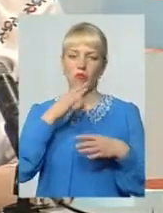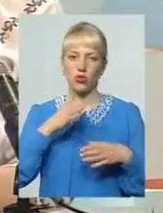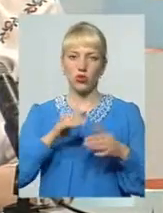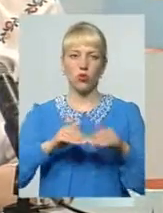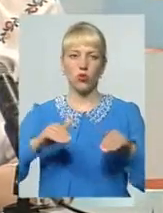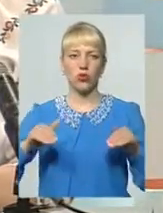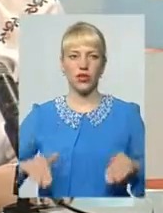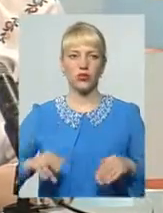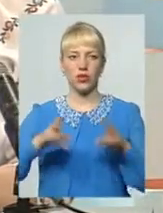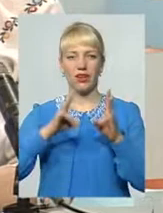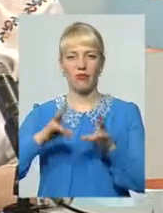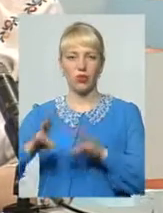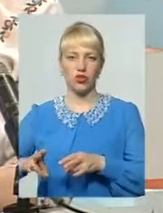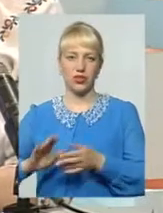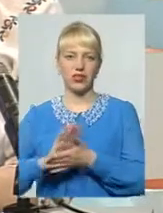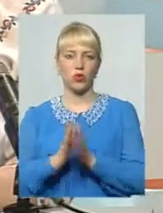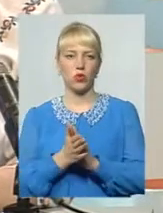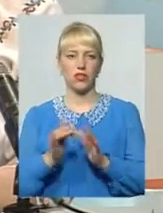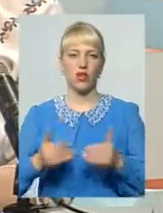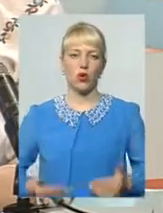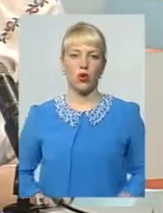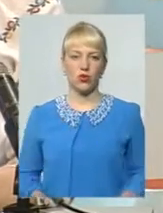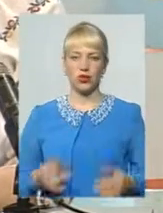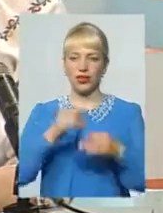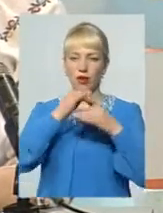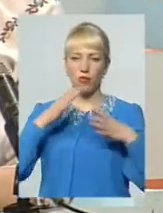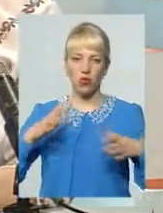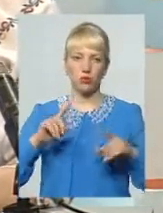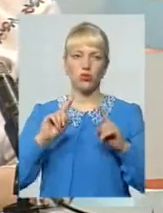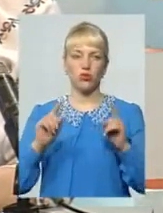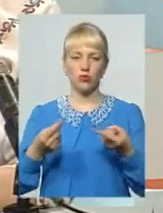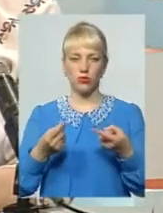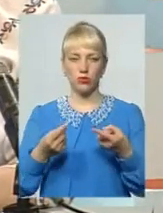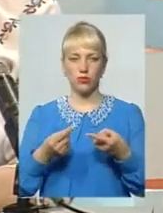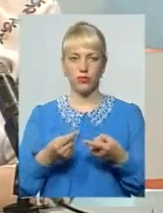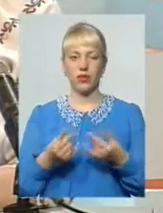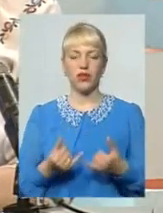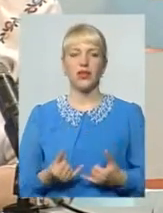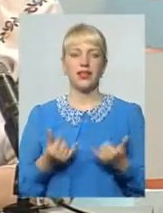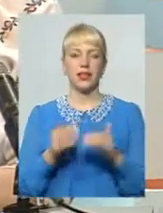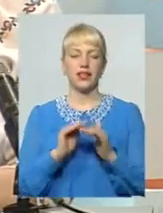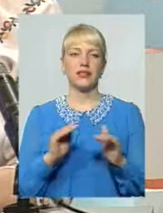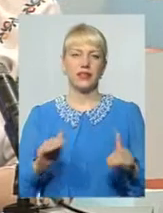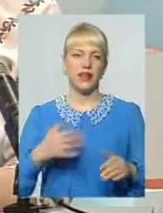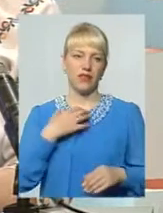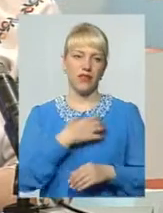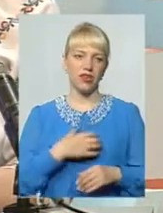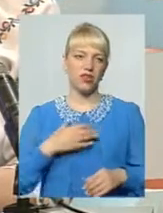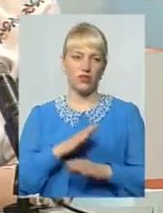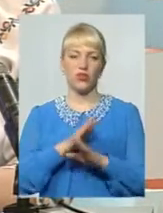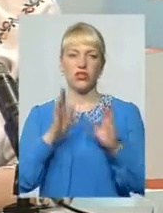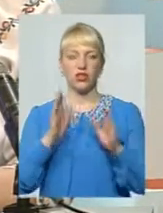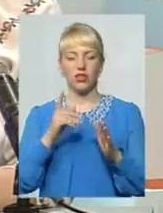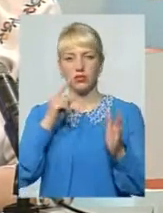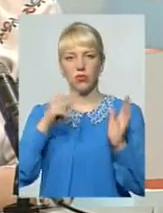Травмуючих ситуацій в житті Не можемо уникнути Тому для дітей важливо не стільки